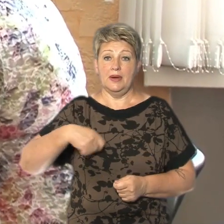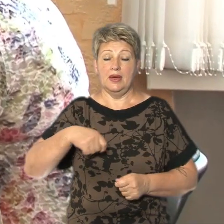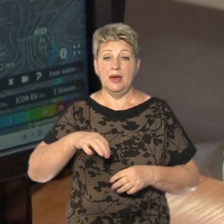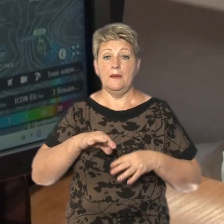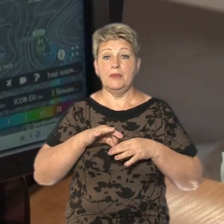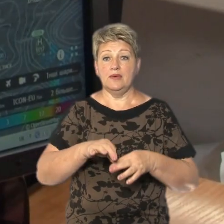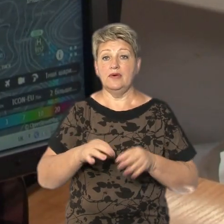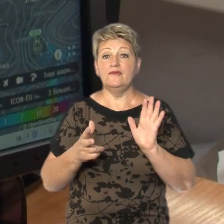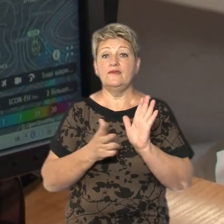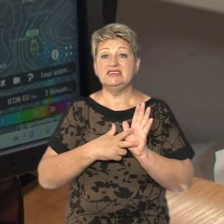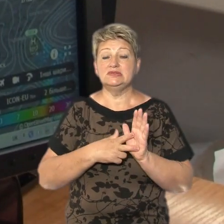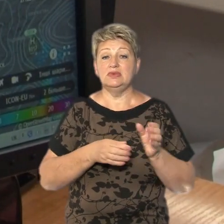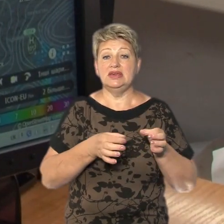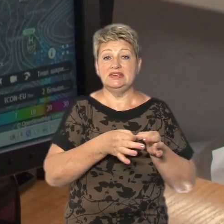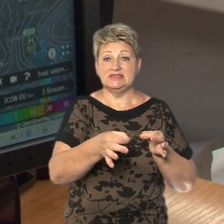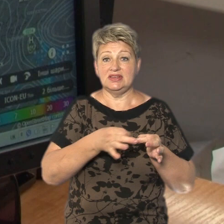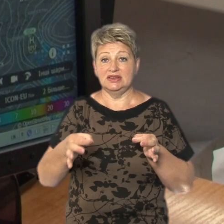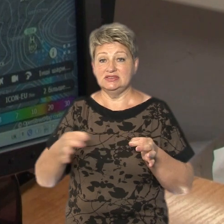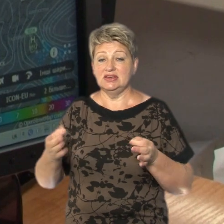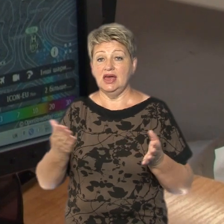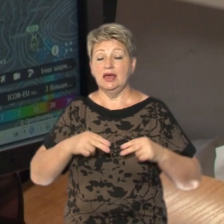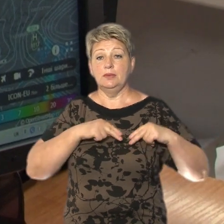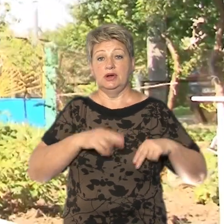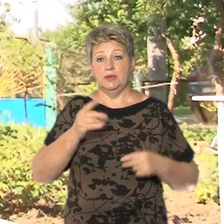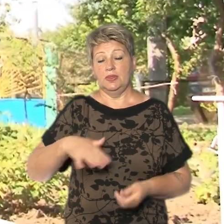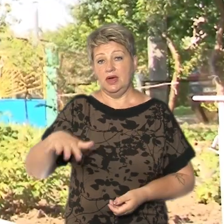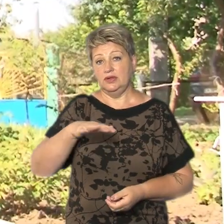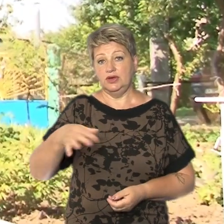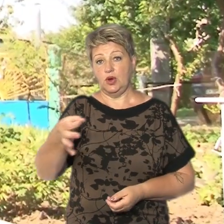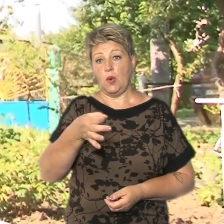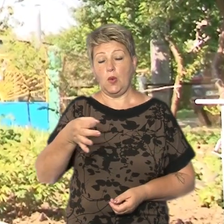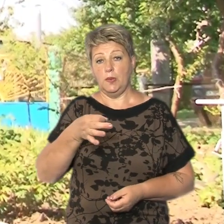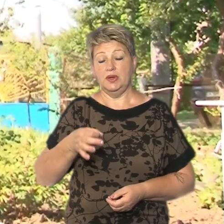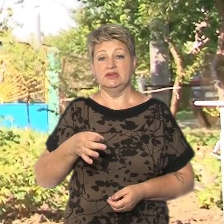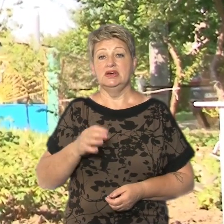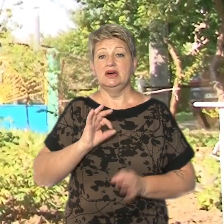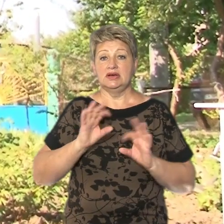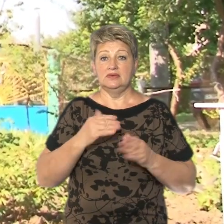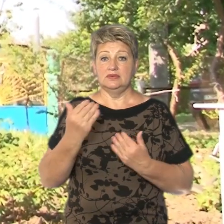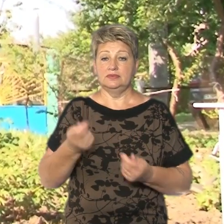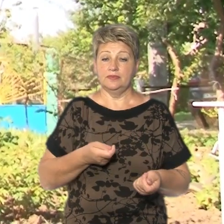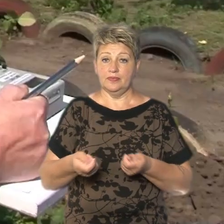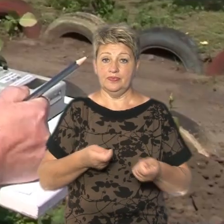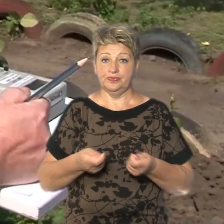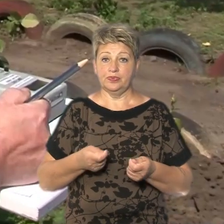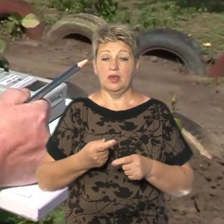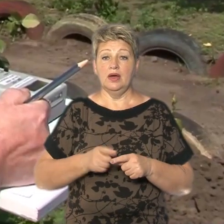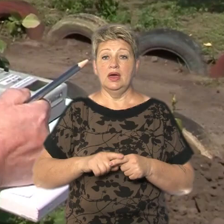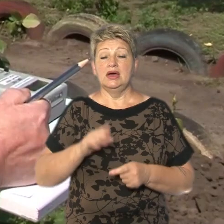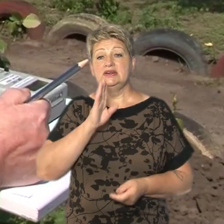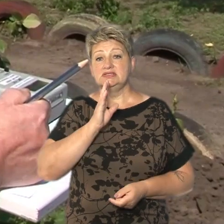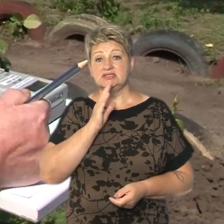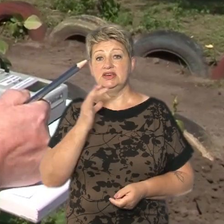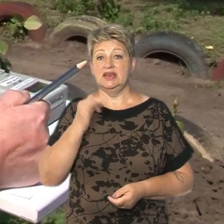станціях, які працюють на території області, розповів Суспільному його керівник Віталій Постригань. Радіолог центру Людмила Рябуха, як і її